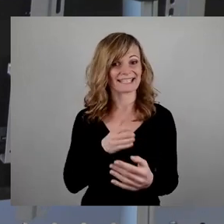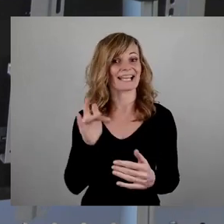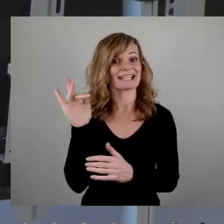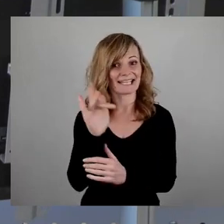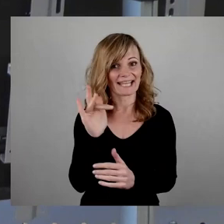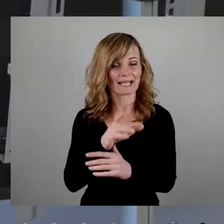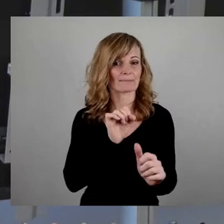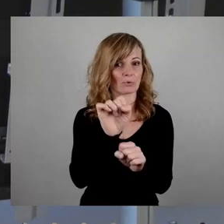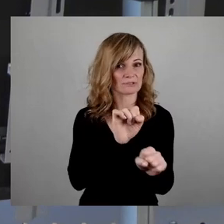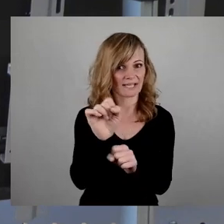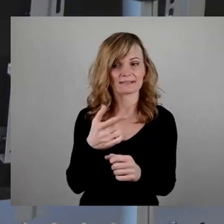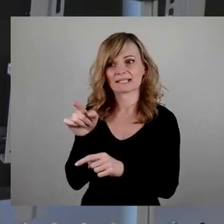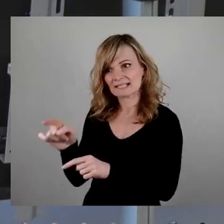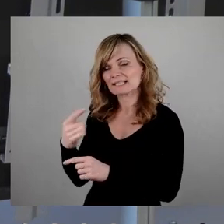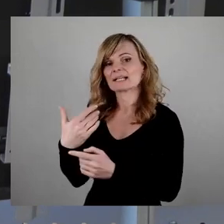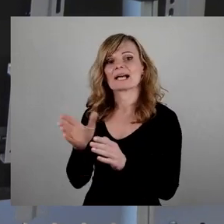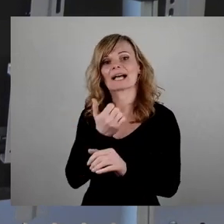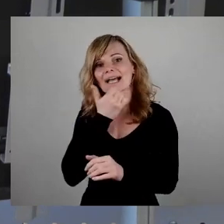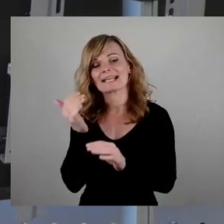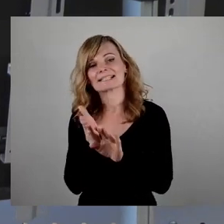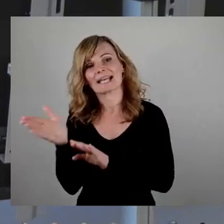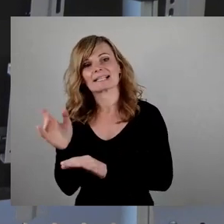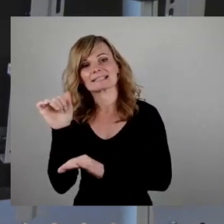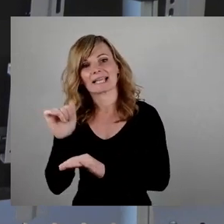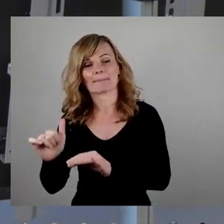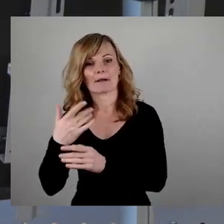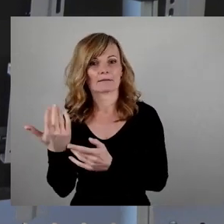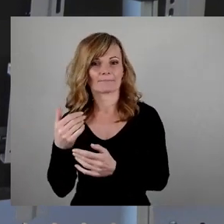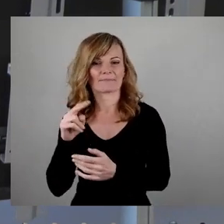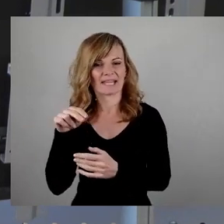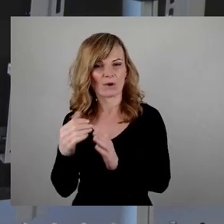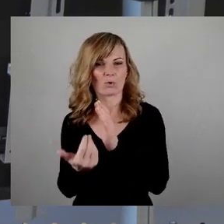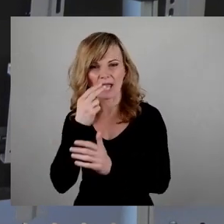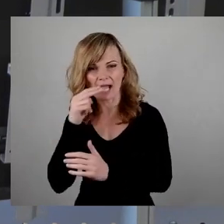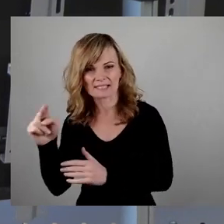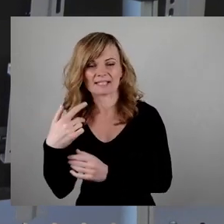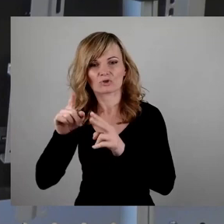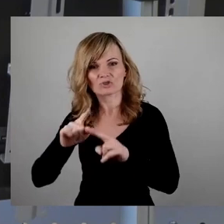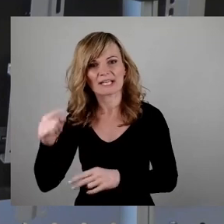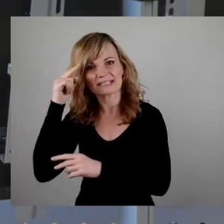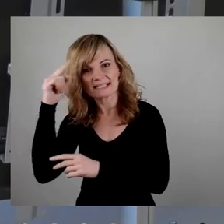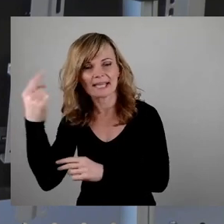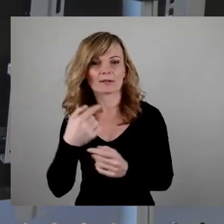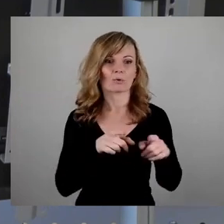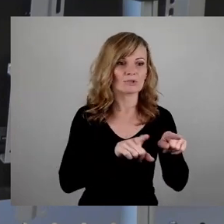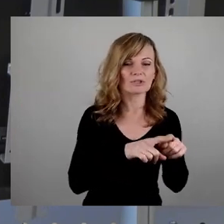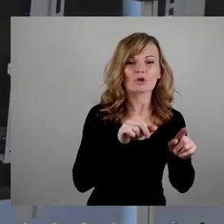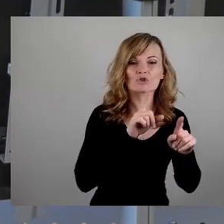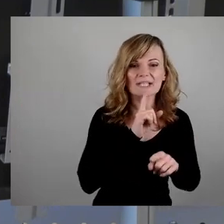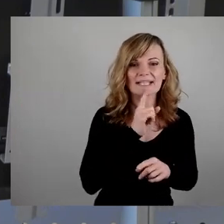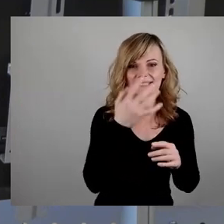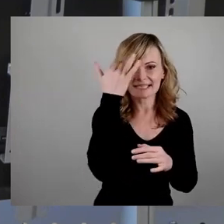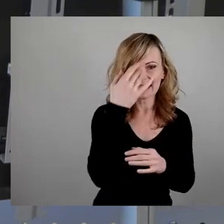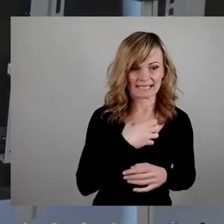rechtsextreme Aufmärsche anreisender Neonazis und stilles Gedenken erinnernder Dresdner gleich. Dies mit dem Ziel,